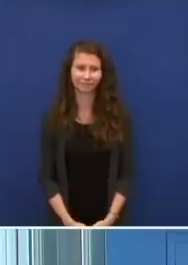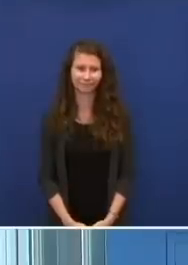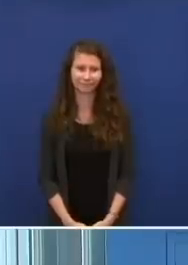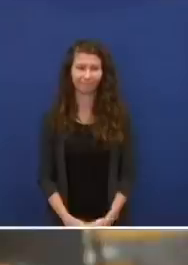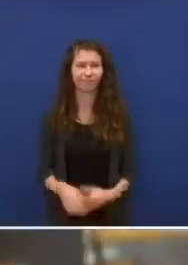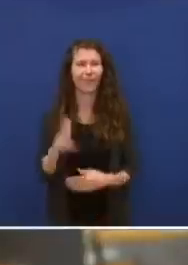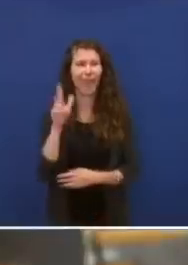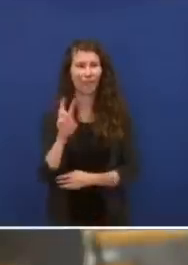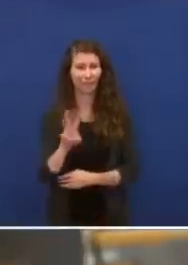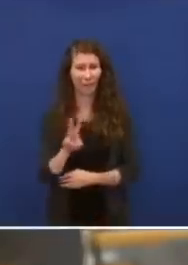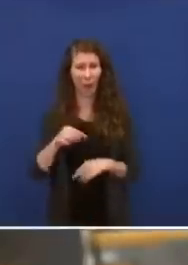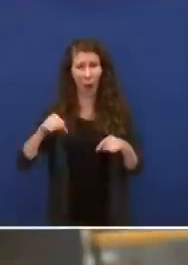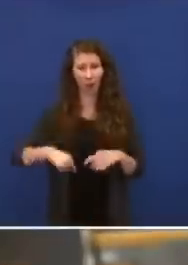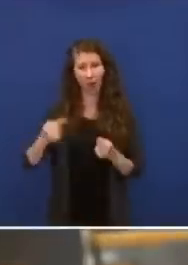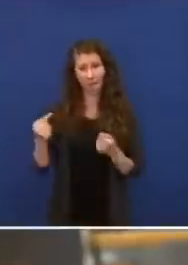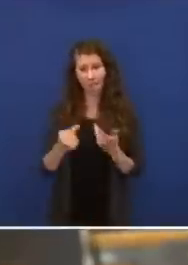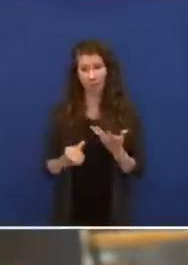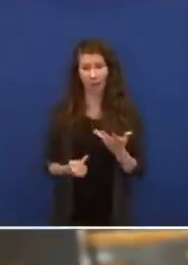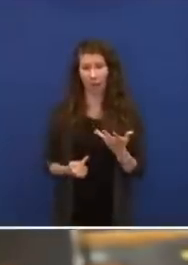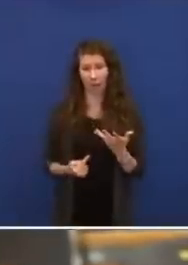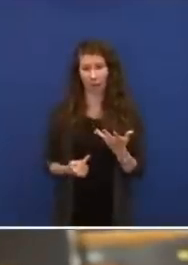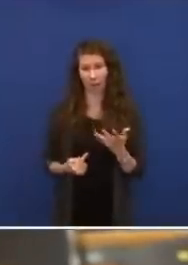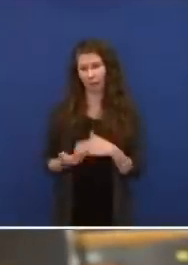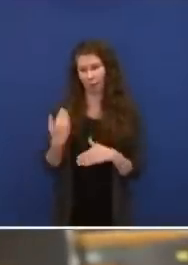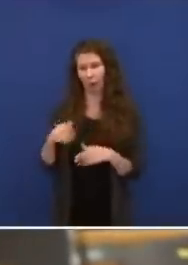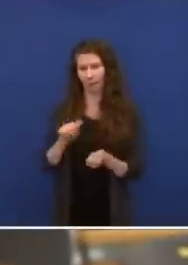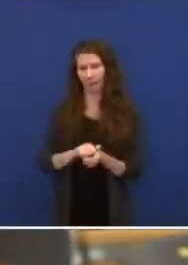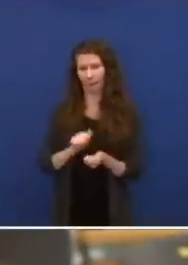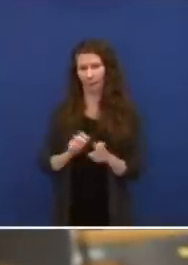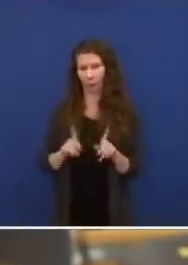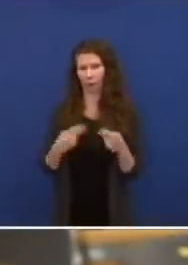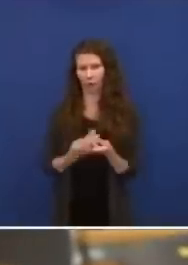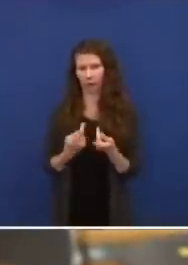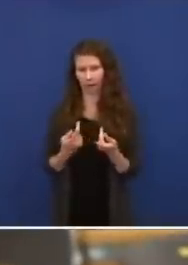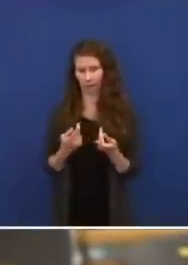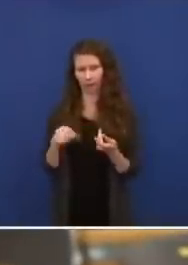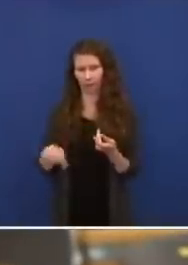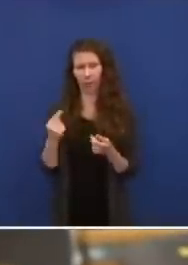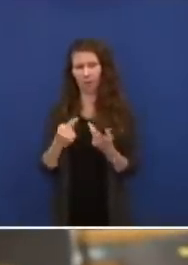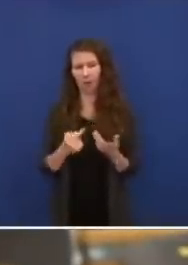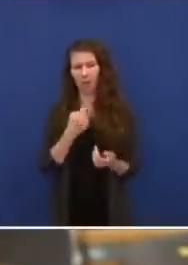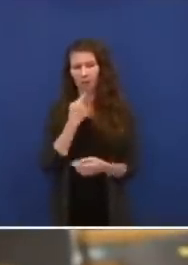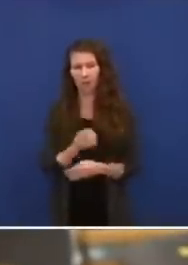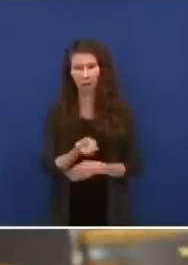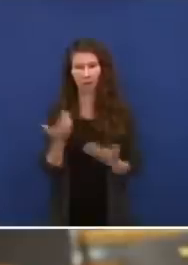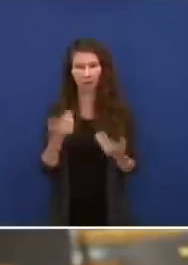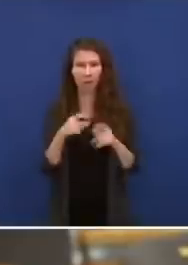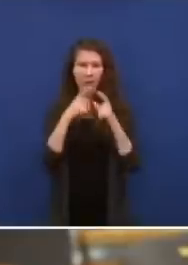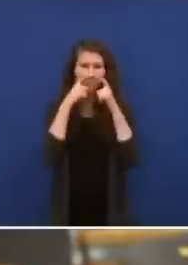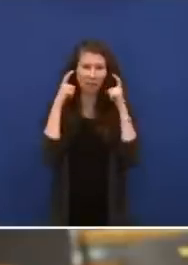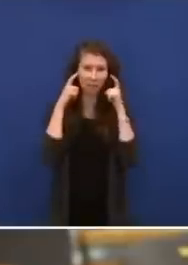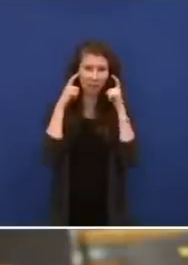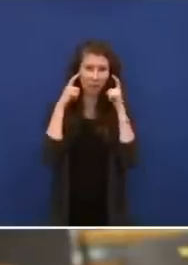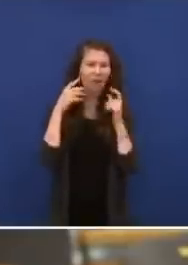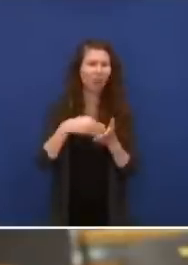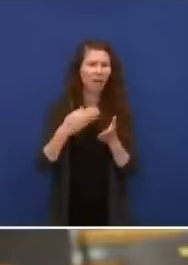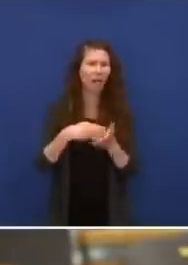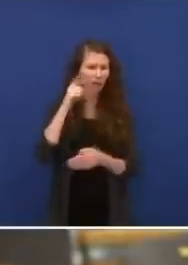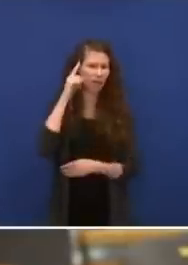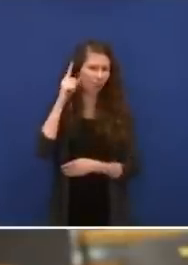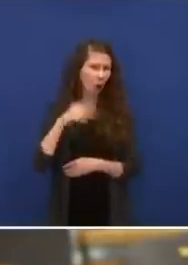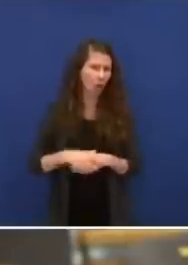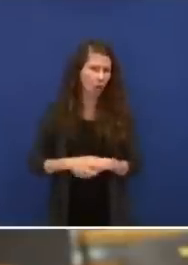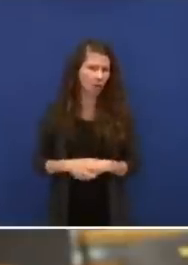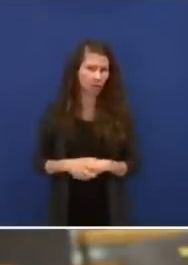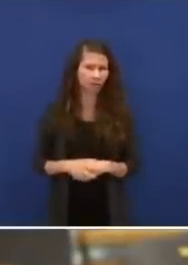Herr Wieler hat heute mehrfach auf der vorhergehenden Bundespressekonferenz darüber gesprochen, dass Masken auch weiterhin Sinn machen. Er sprach